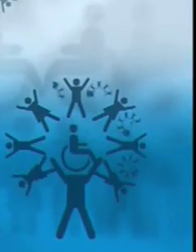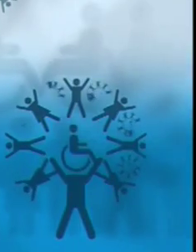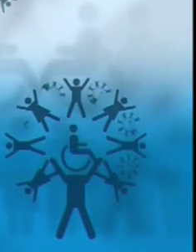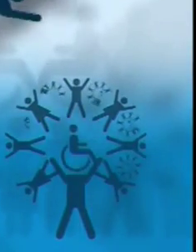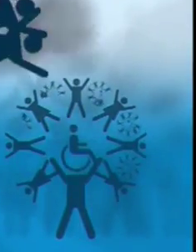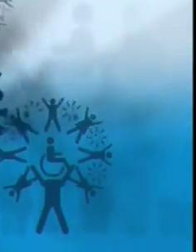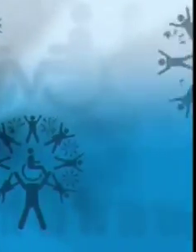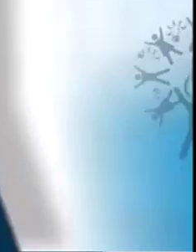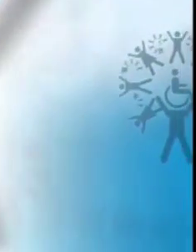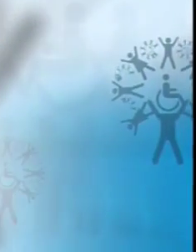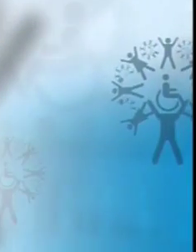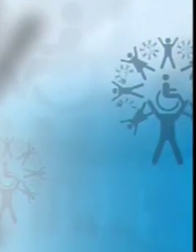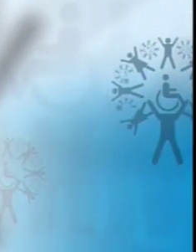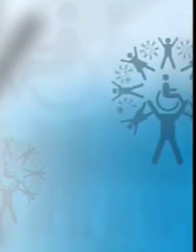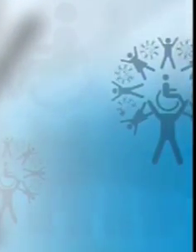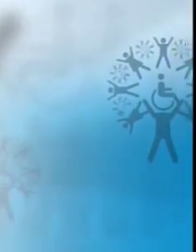Muzika